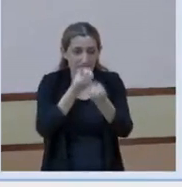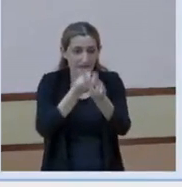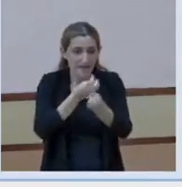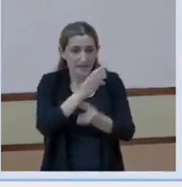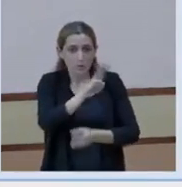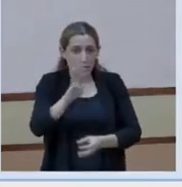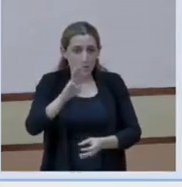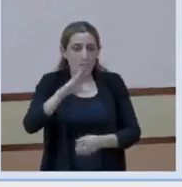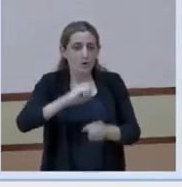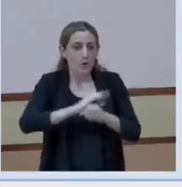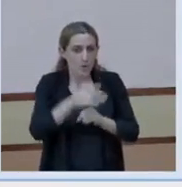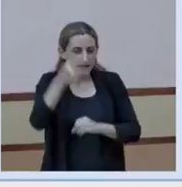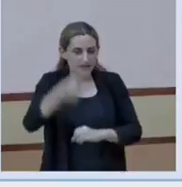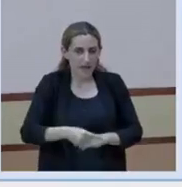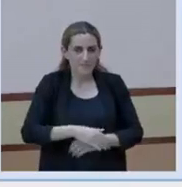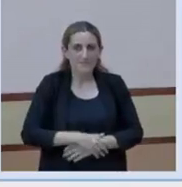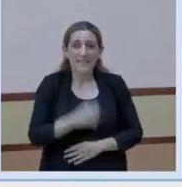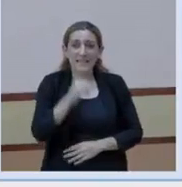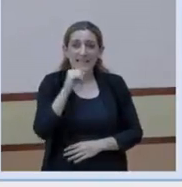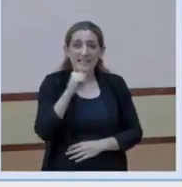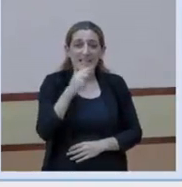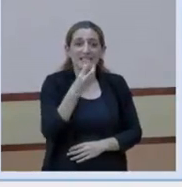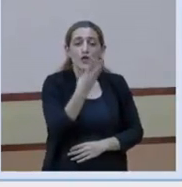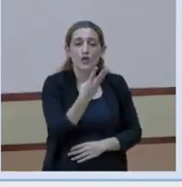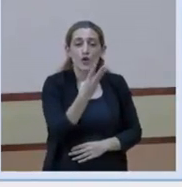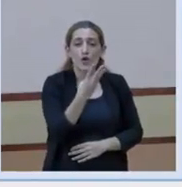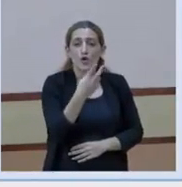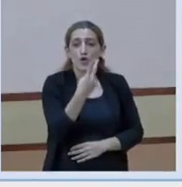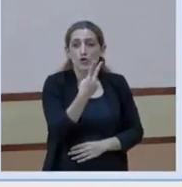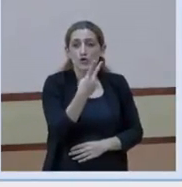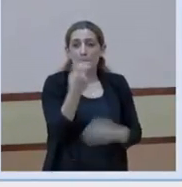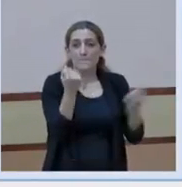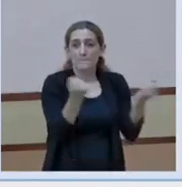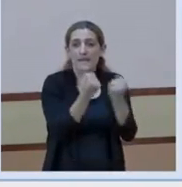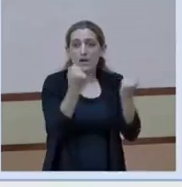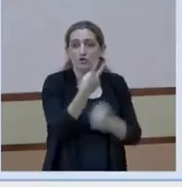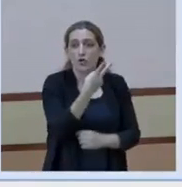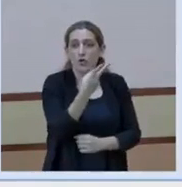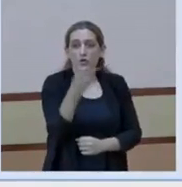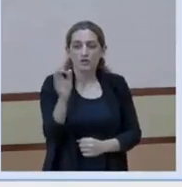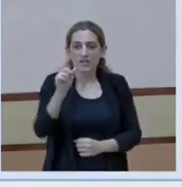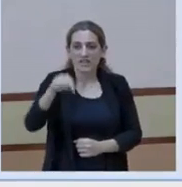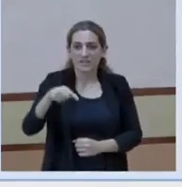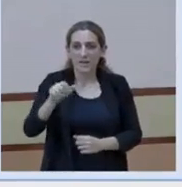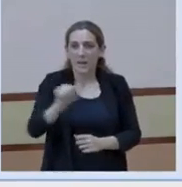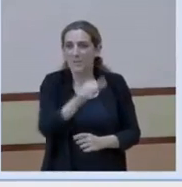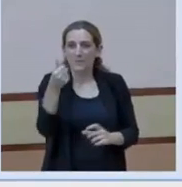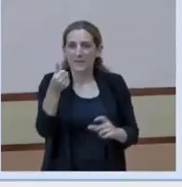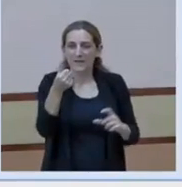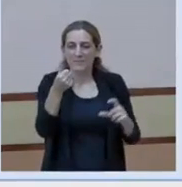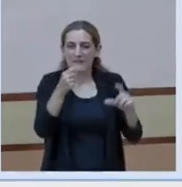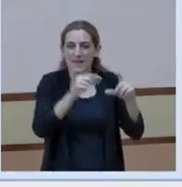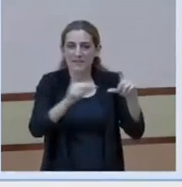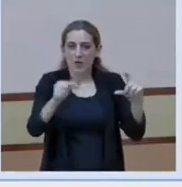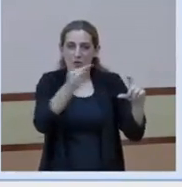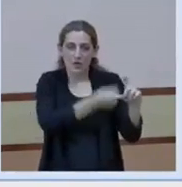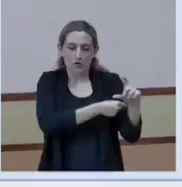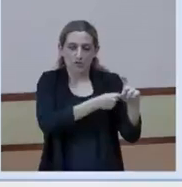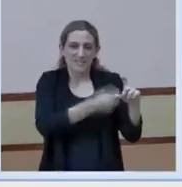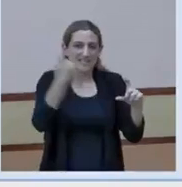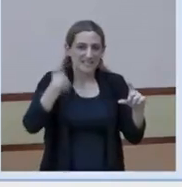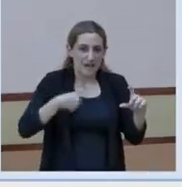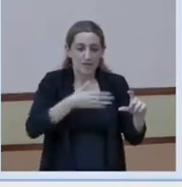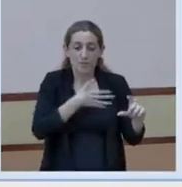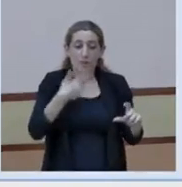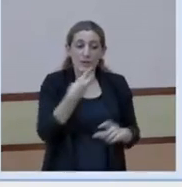més de dos milions, quasi dos milions, 200.000 primeres dosis i això suposa un 28% de la població. I si